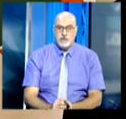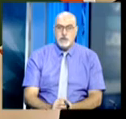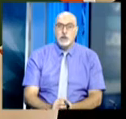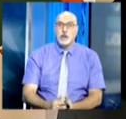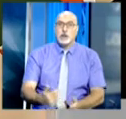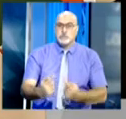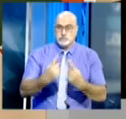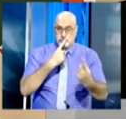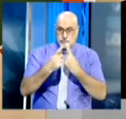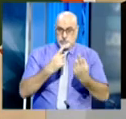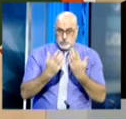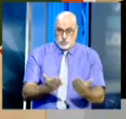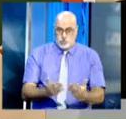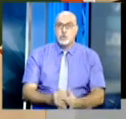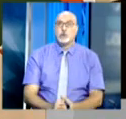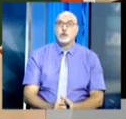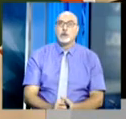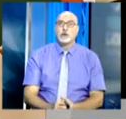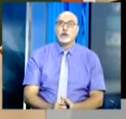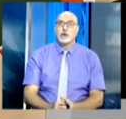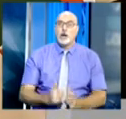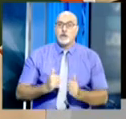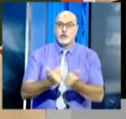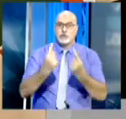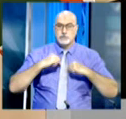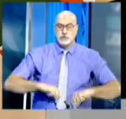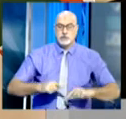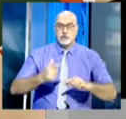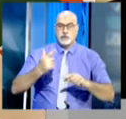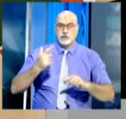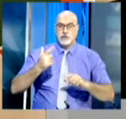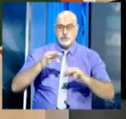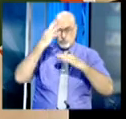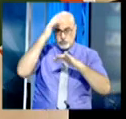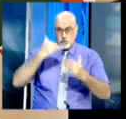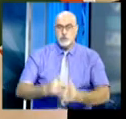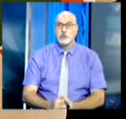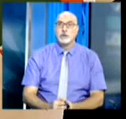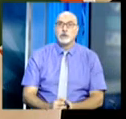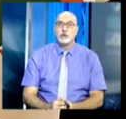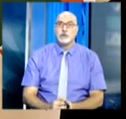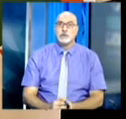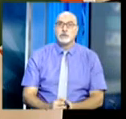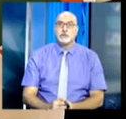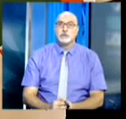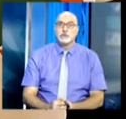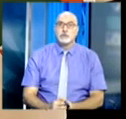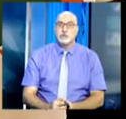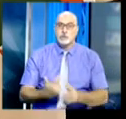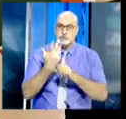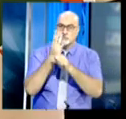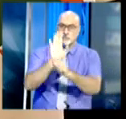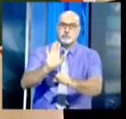جمعتني اليوم بزميني معالي الوزير فرصة ثمينة لاستعراض